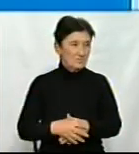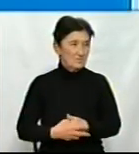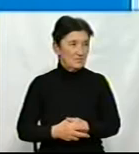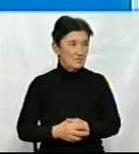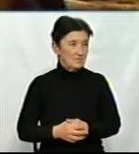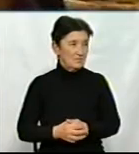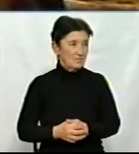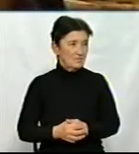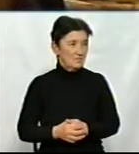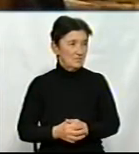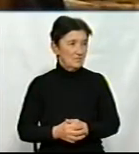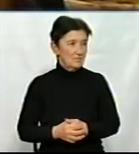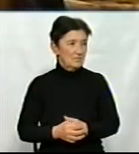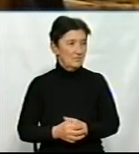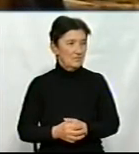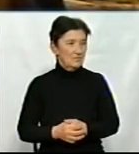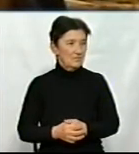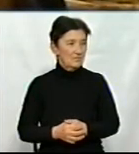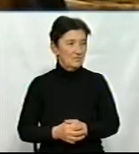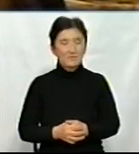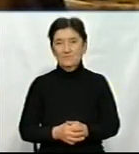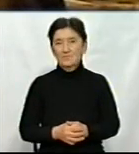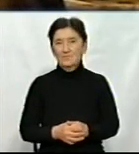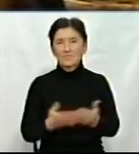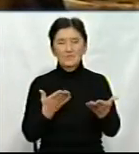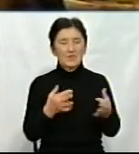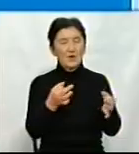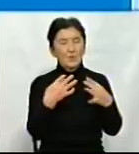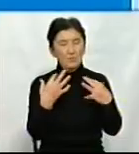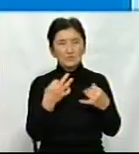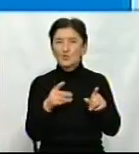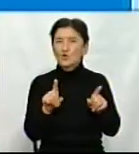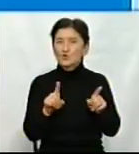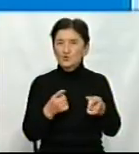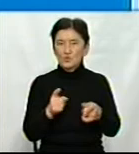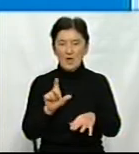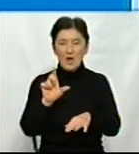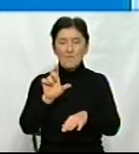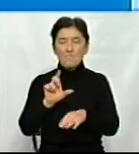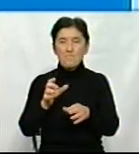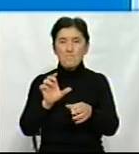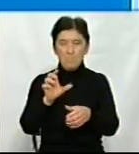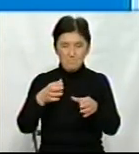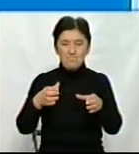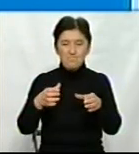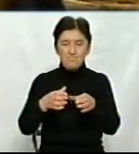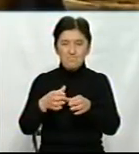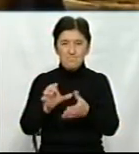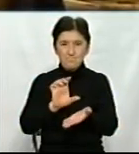виходу на іншу. Ще поясніть тільки, будь ласка, чому саме банка щастя називається ваш бренд?